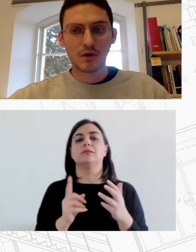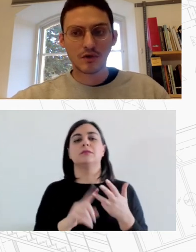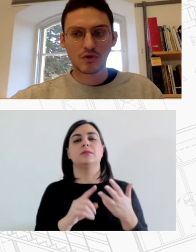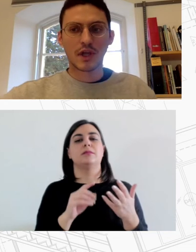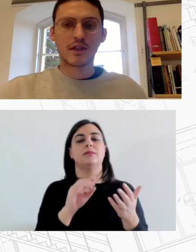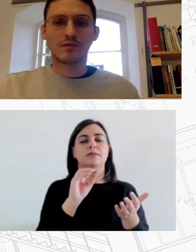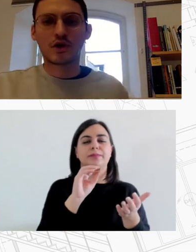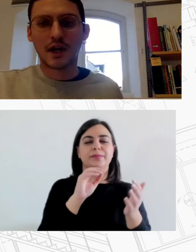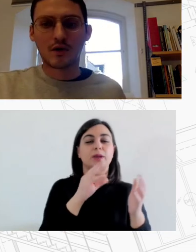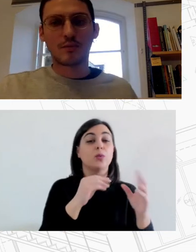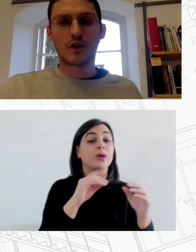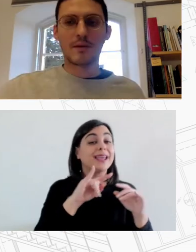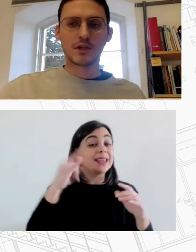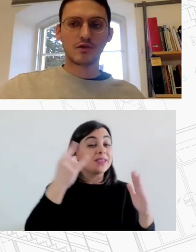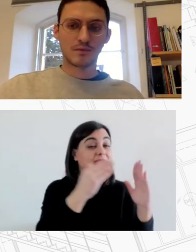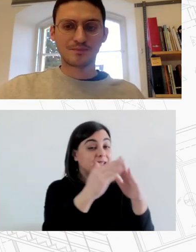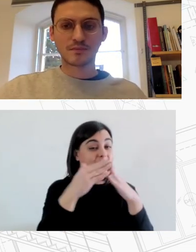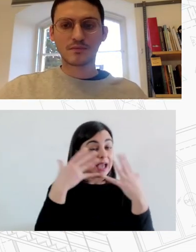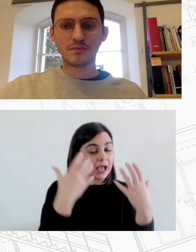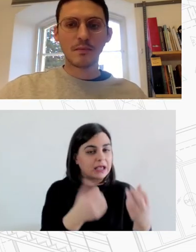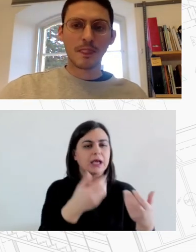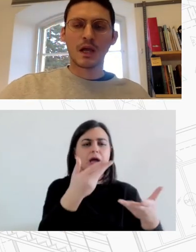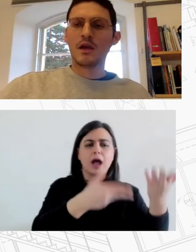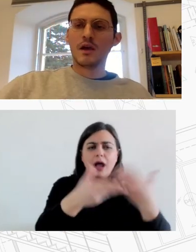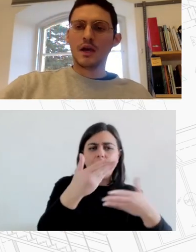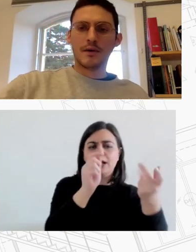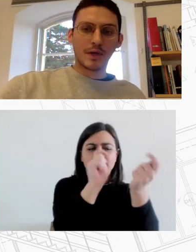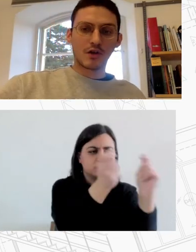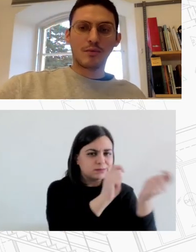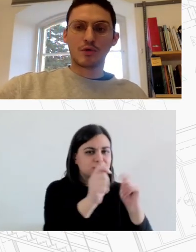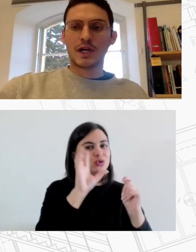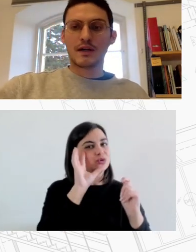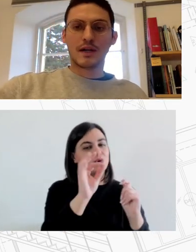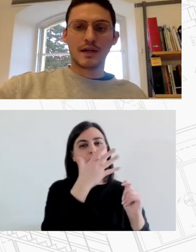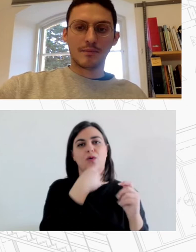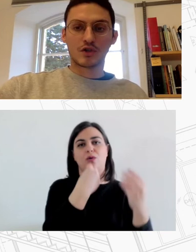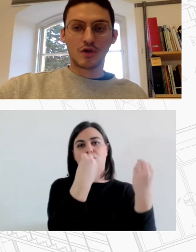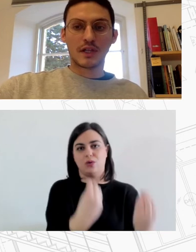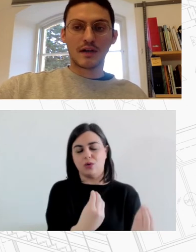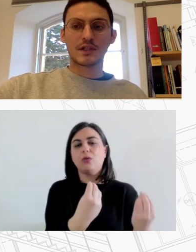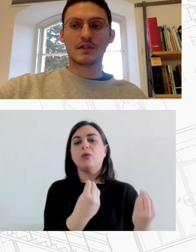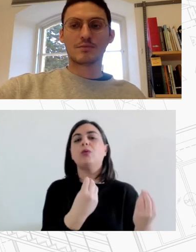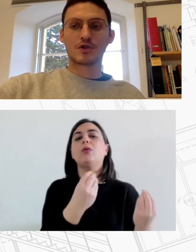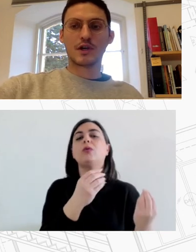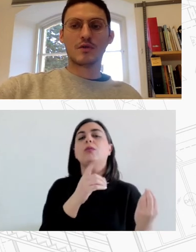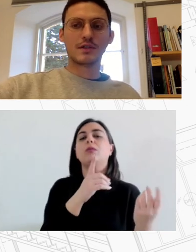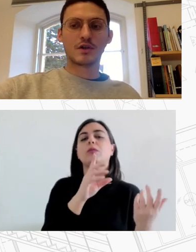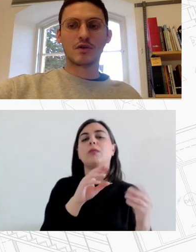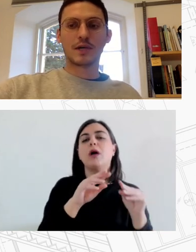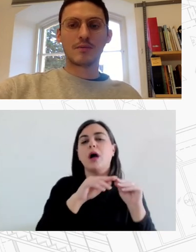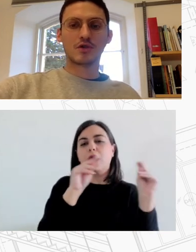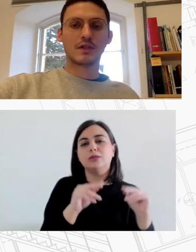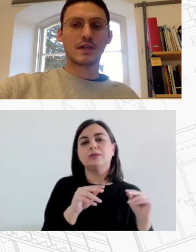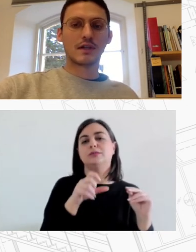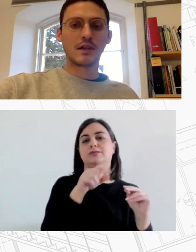αναδιαμόρφωση του διαθέσιμου κτηριακού αποθέματος με τρόπο που να με στόχο την αύξηση της προσφερόμενης